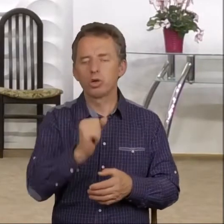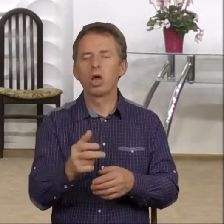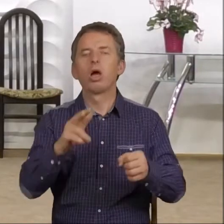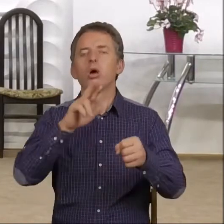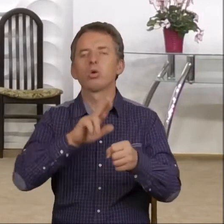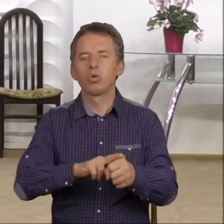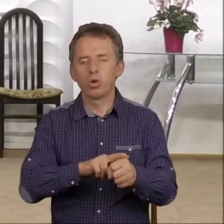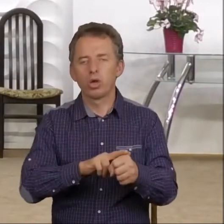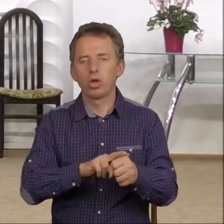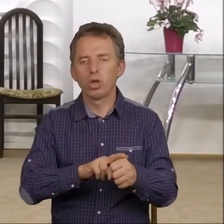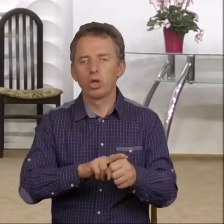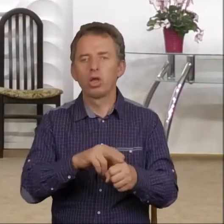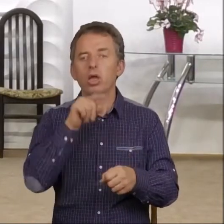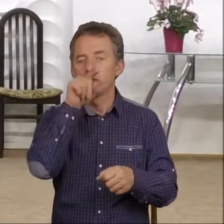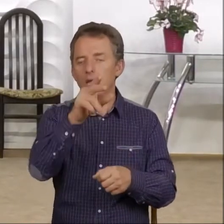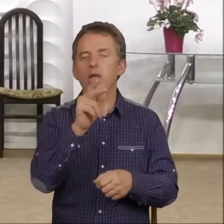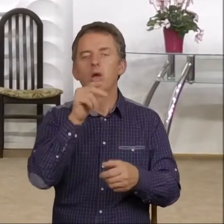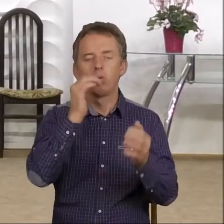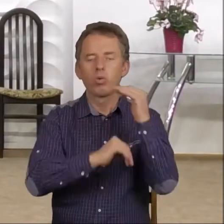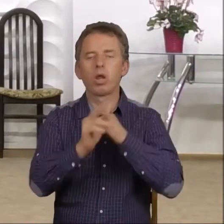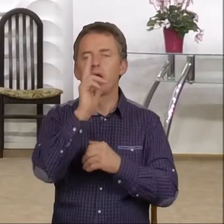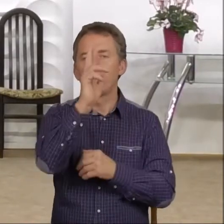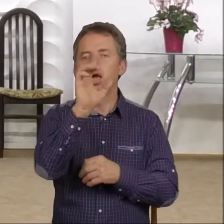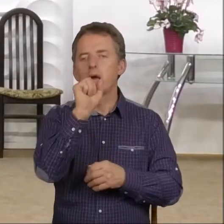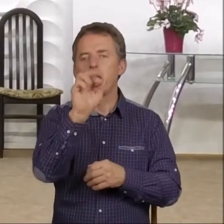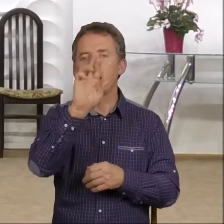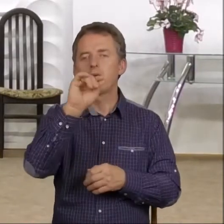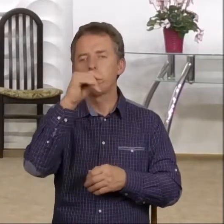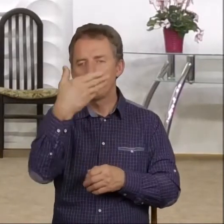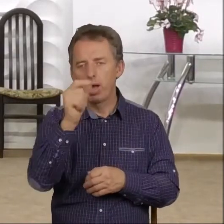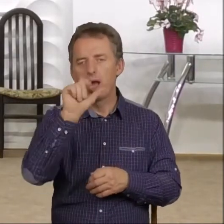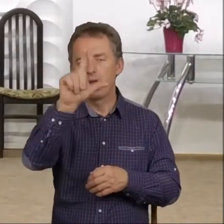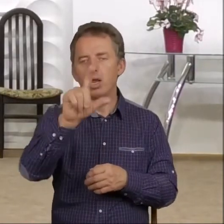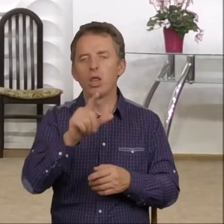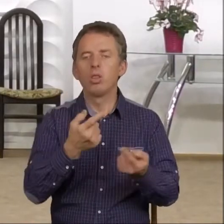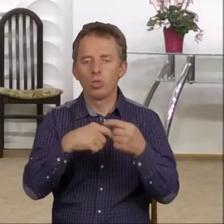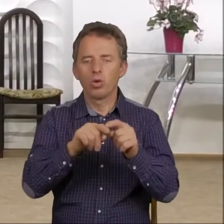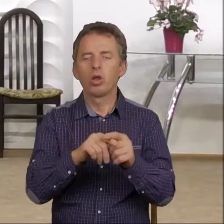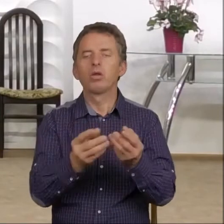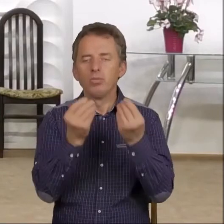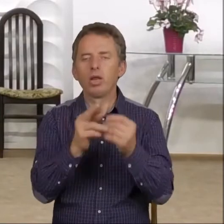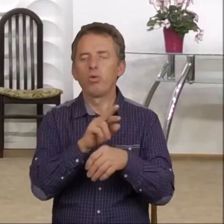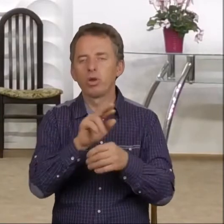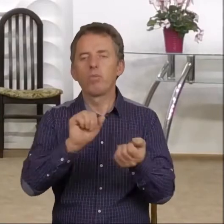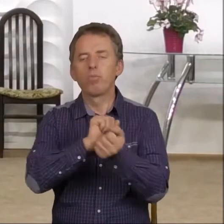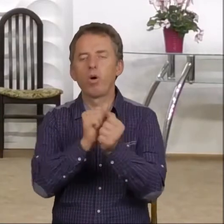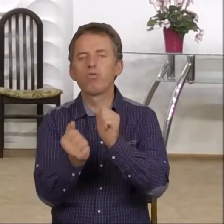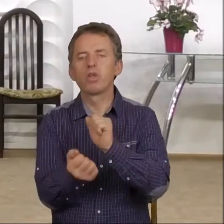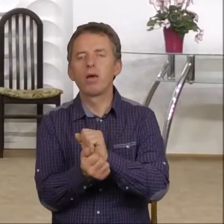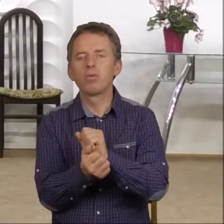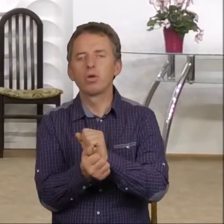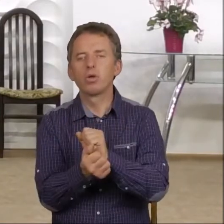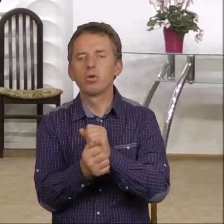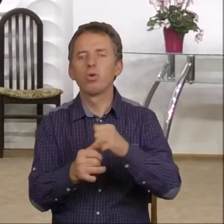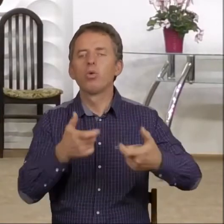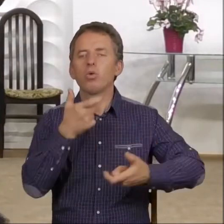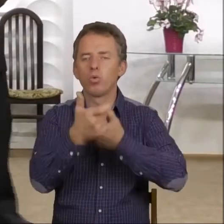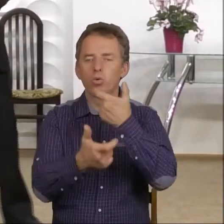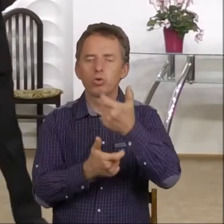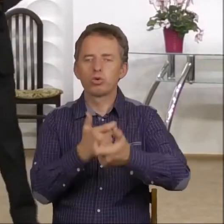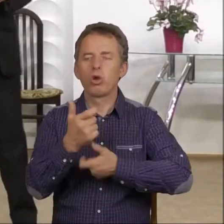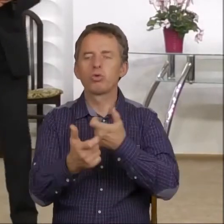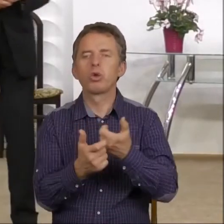właśnie tam, na górze Karmel, dokonał wspaniałej rzeczy, bowiem urządził,